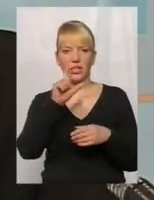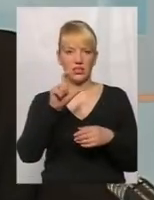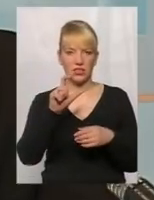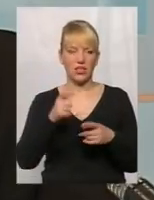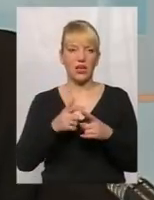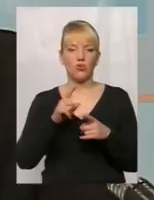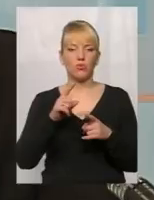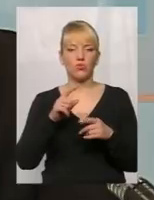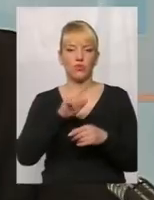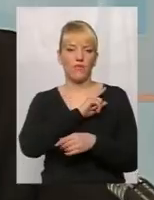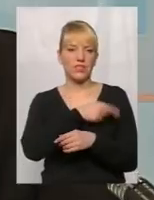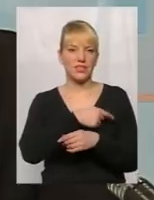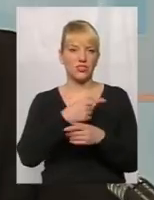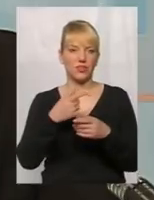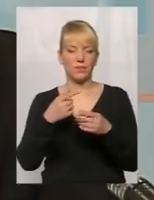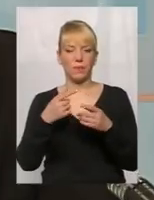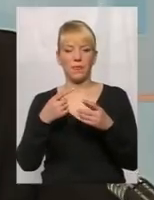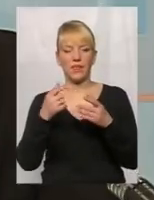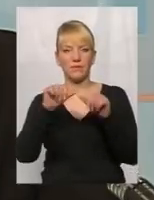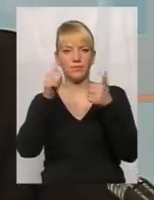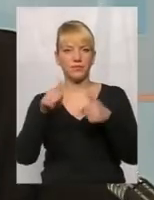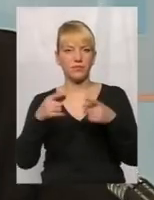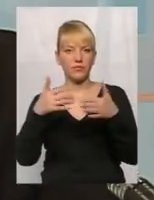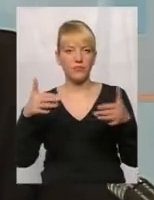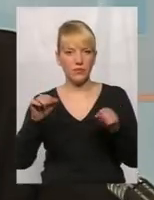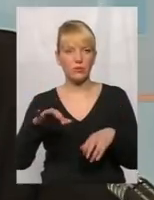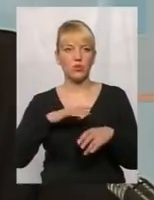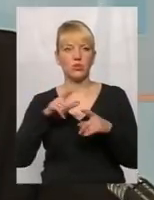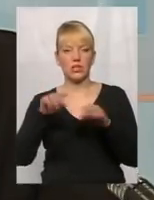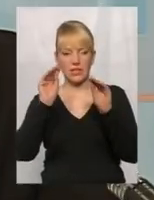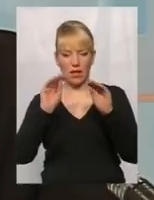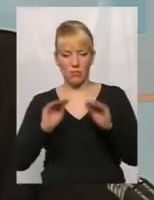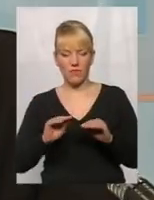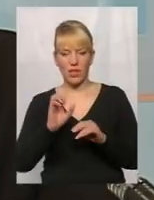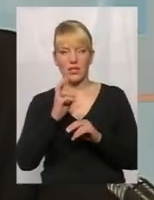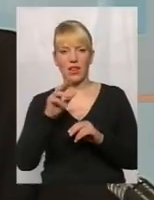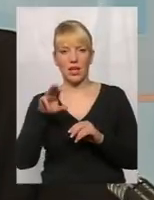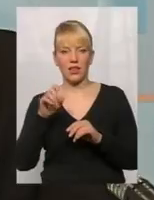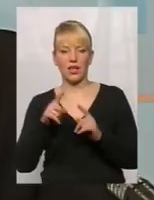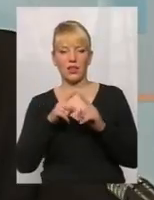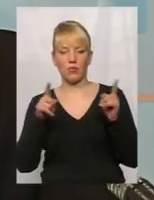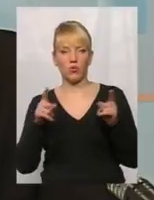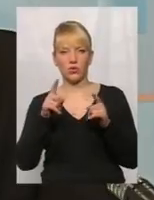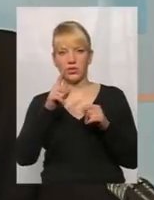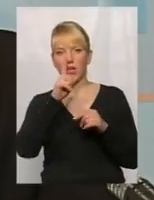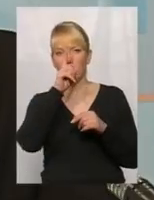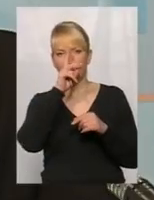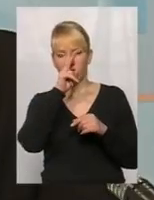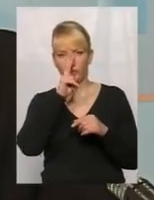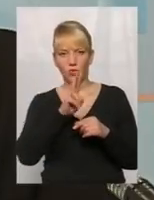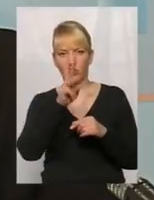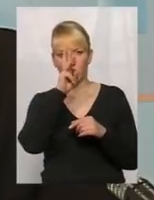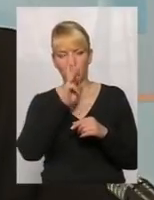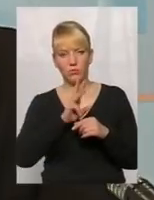що фізичні вади людини можуть бути різні. Тобто, вже заполняється полна анкета, і тоді на протязі 2-3 місяців людина